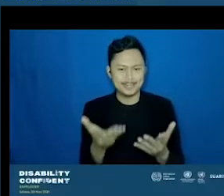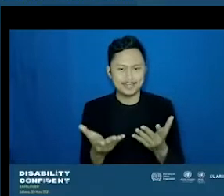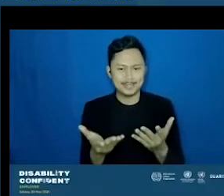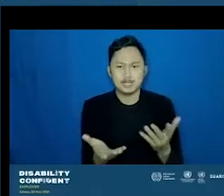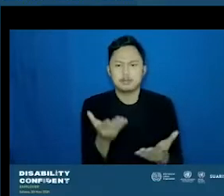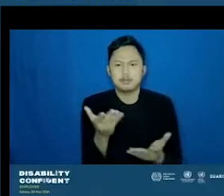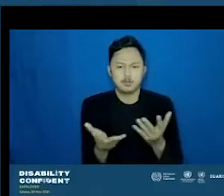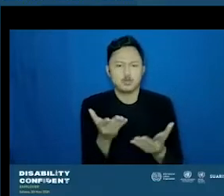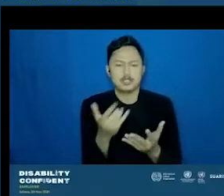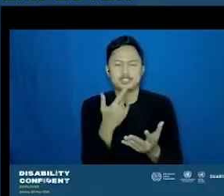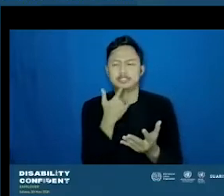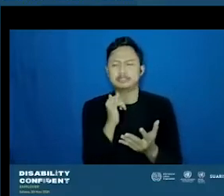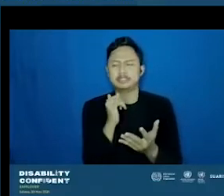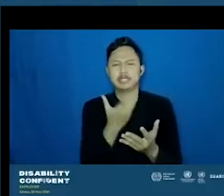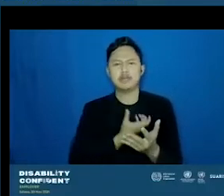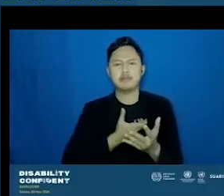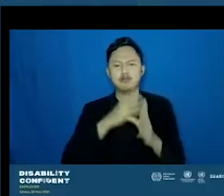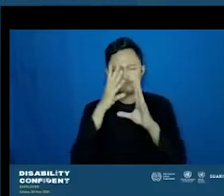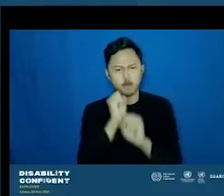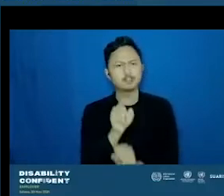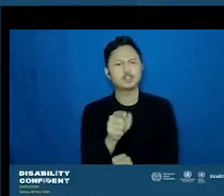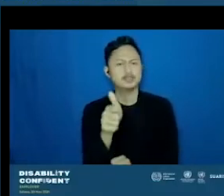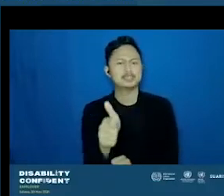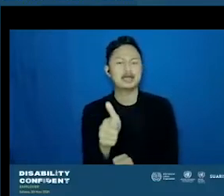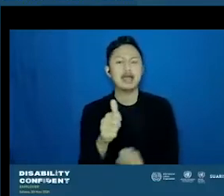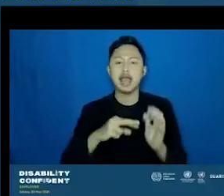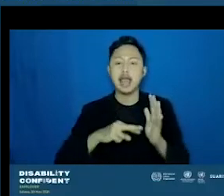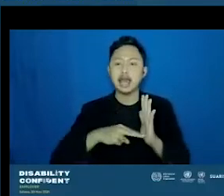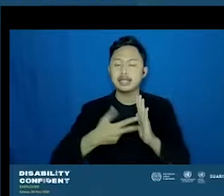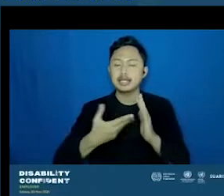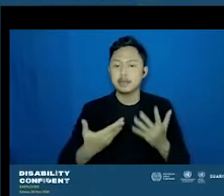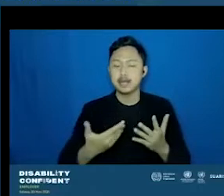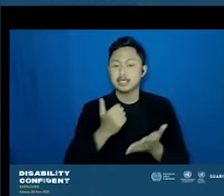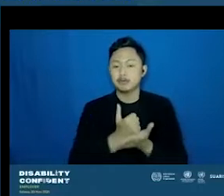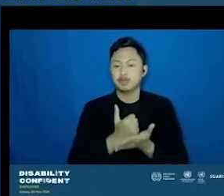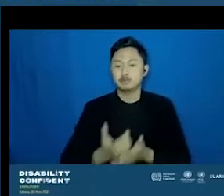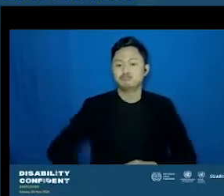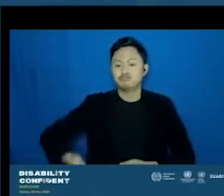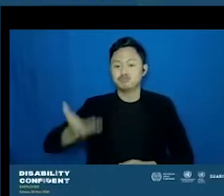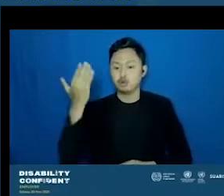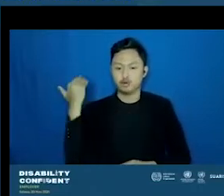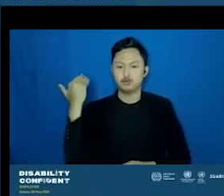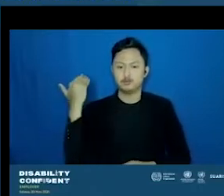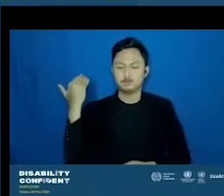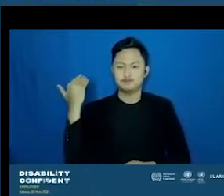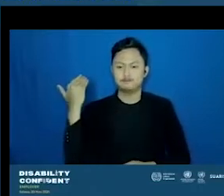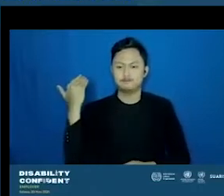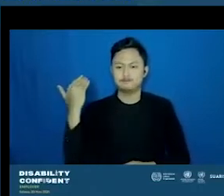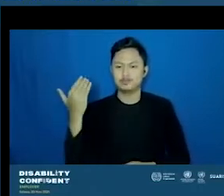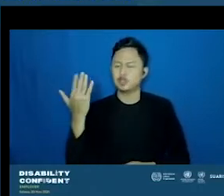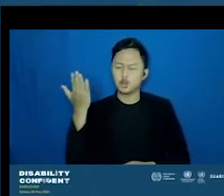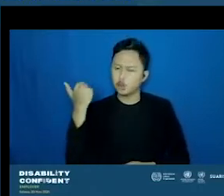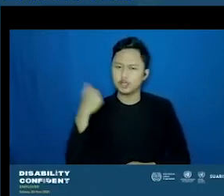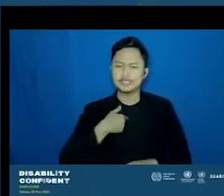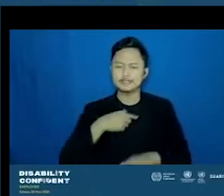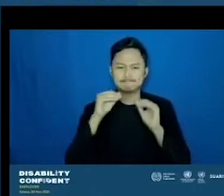jadi hal yang ingin saya garisbawahi gitu ya, bahwa yang sejak awal saya ingin, yang ditanamkan ke